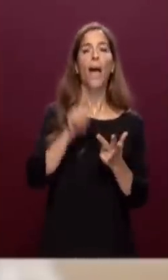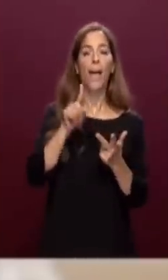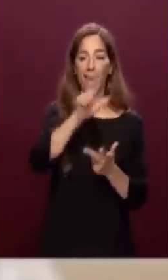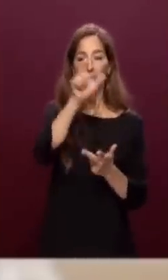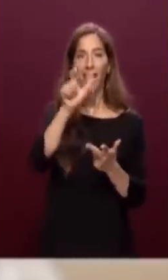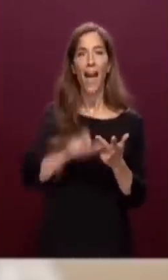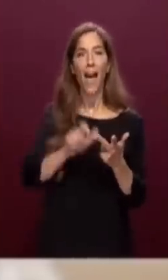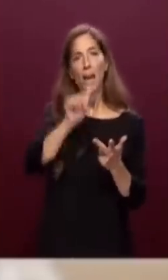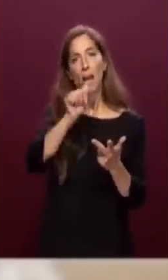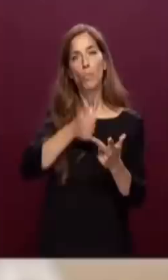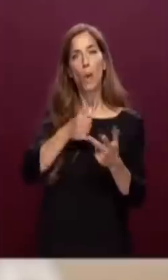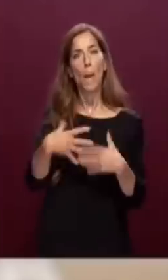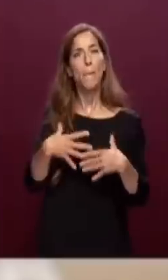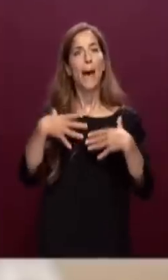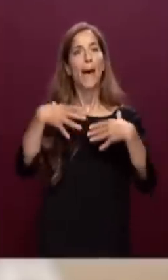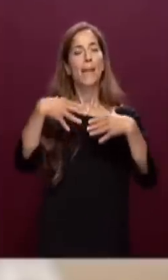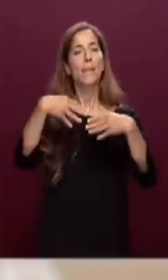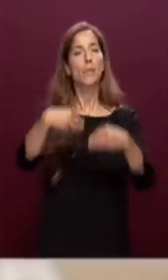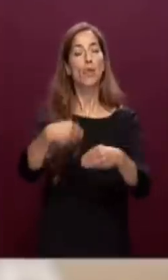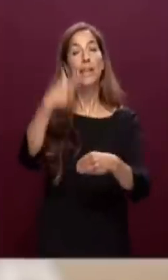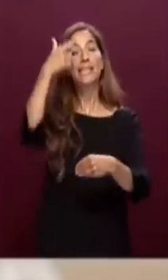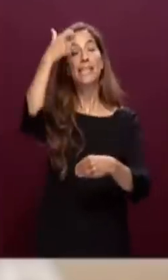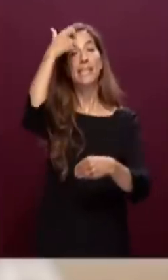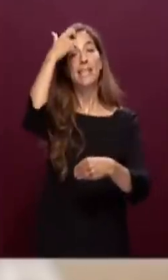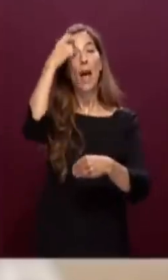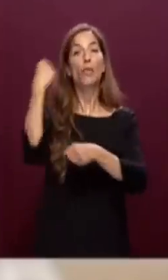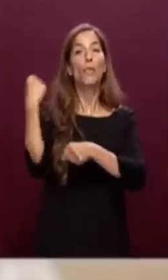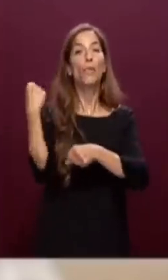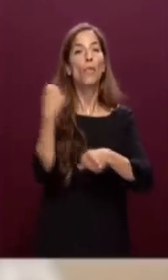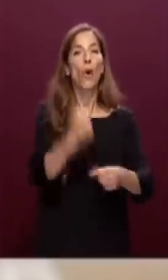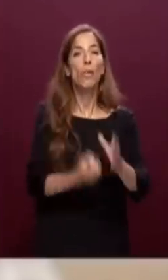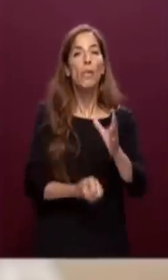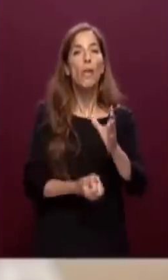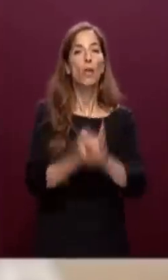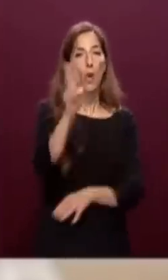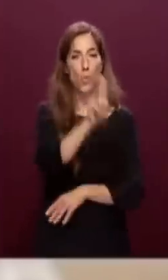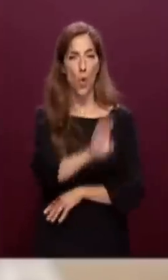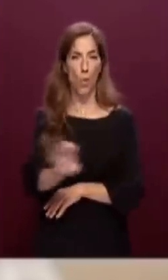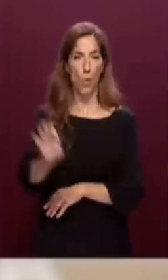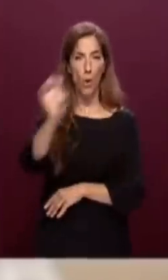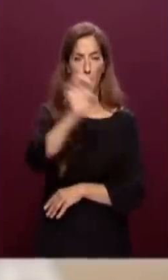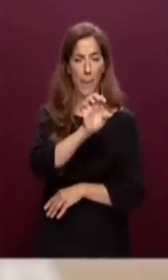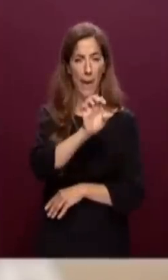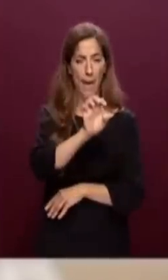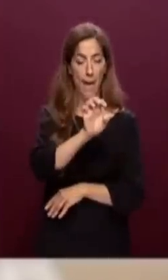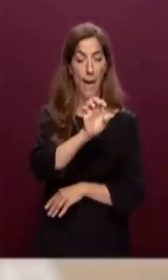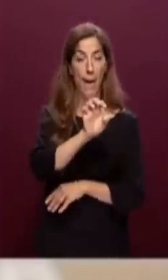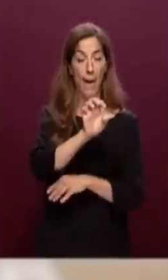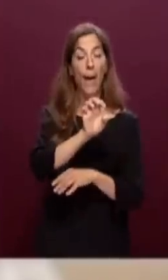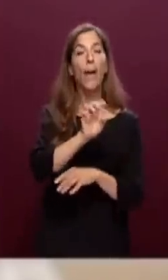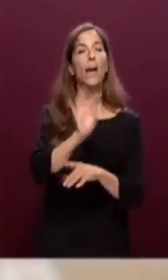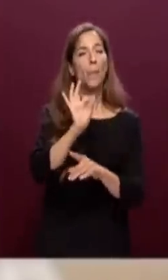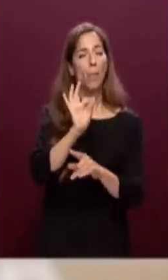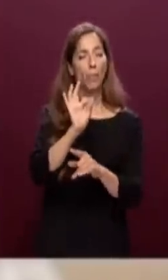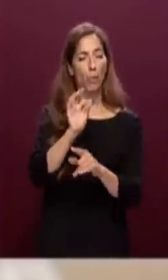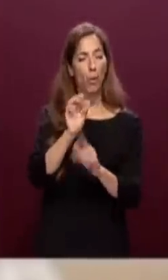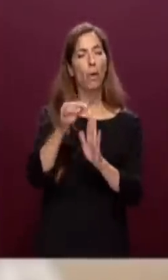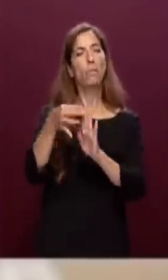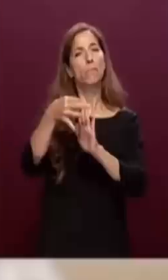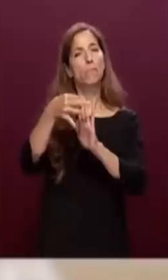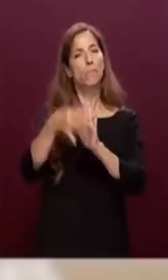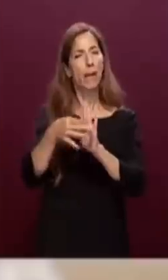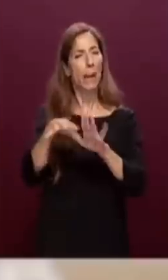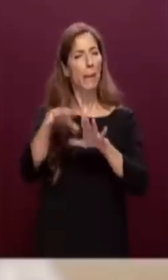'Italia, quale stato fondatore, all'Unione Europea. A cominciare dal rispetto degli impegni assunti con il Piano